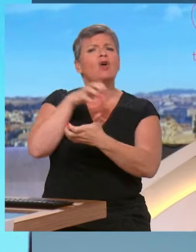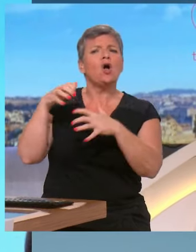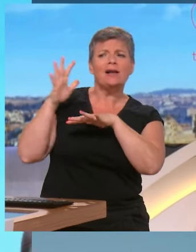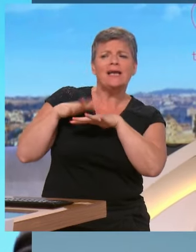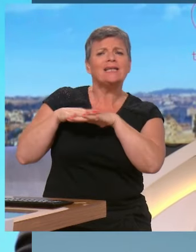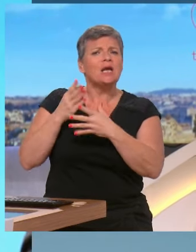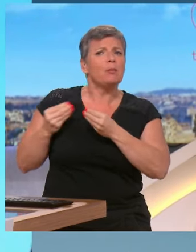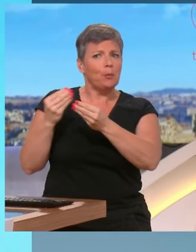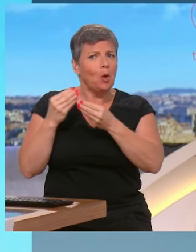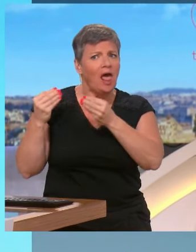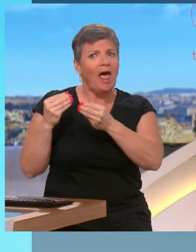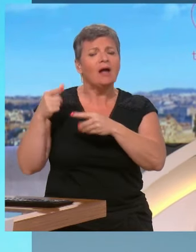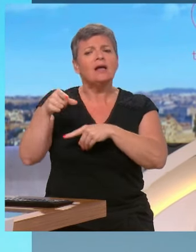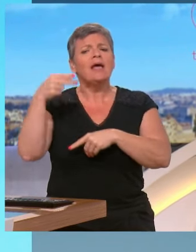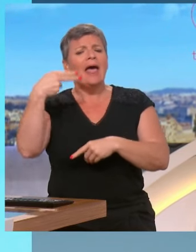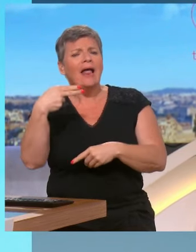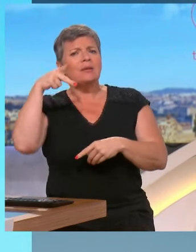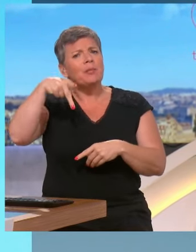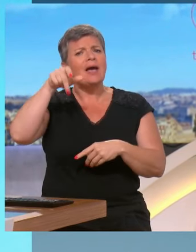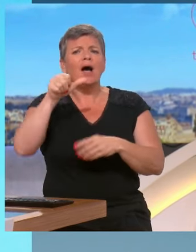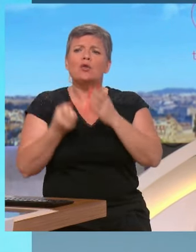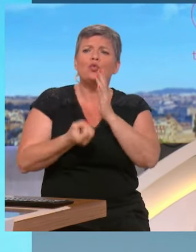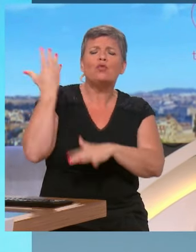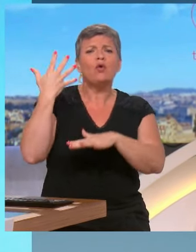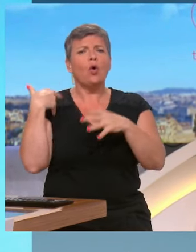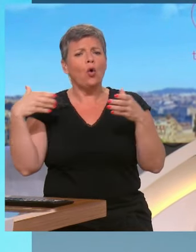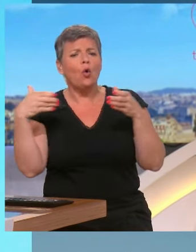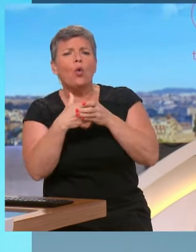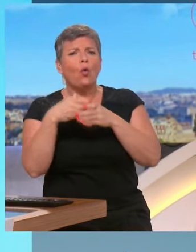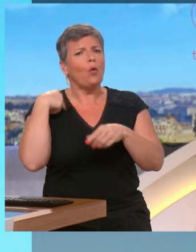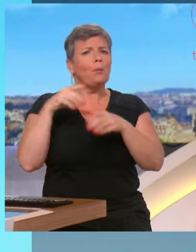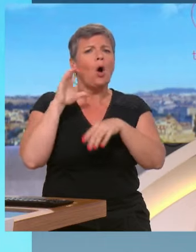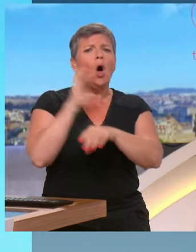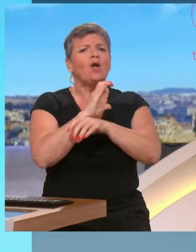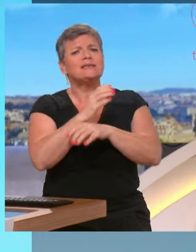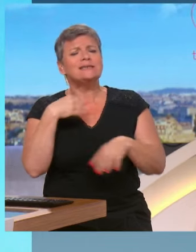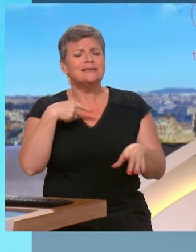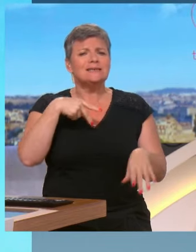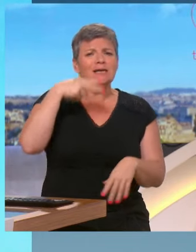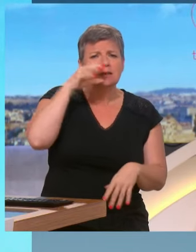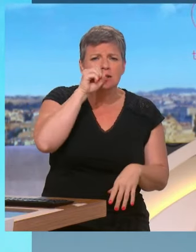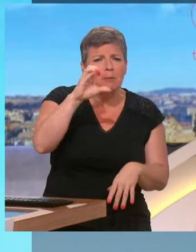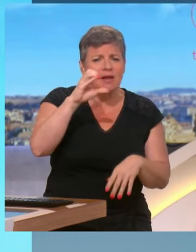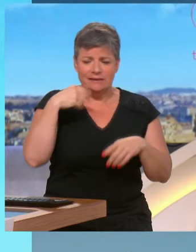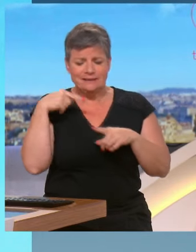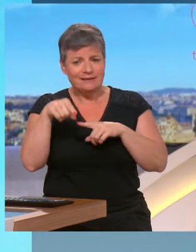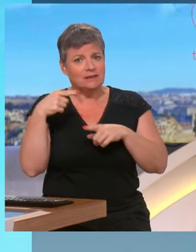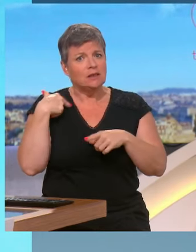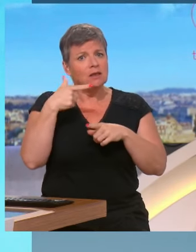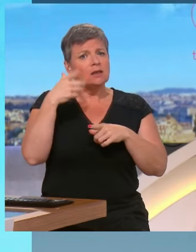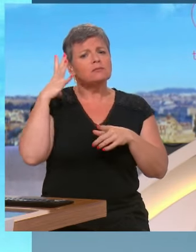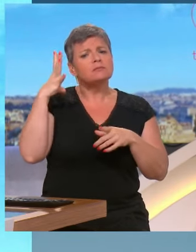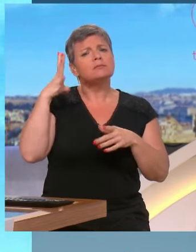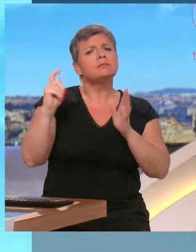NPA, le nouveau parti anticapitaliste qui sera également dans la rue. Est-ce que vous souhaitez qu'on revienne à ce climat qui avait suivi la mort de Naël,